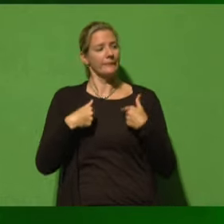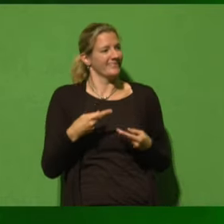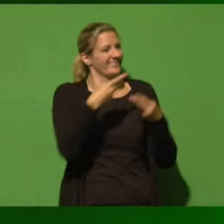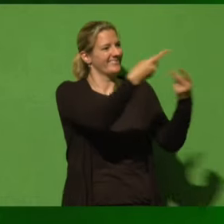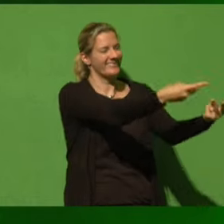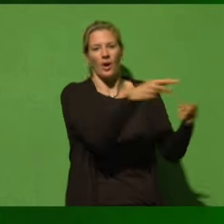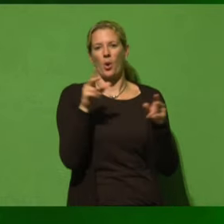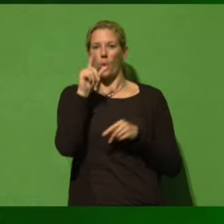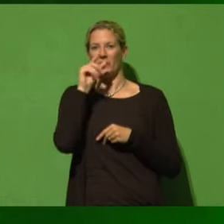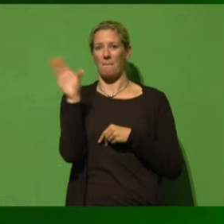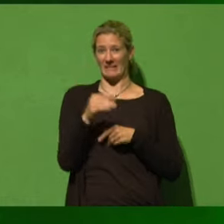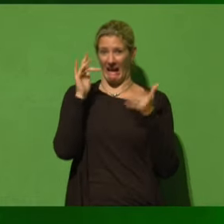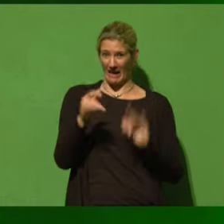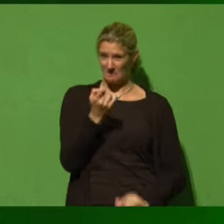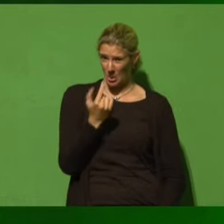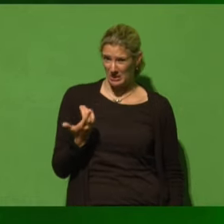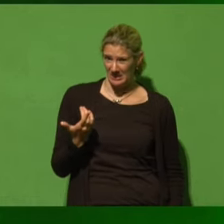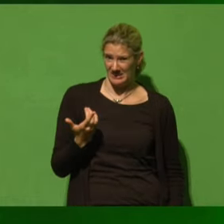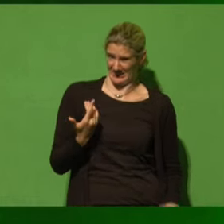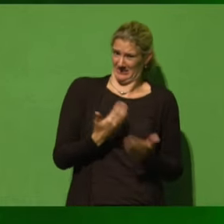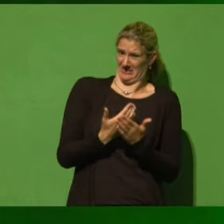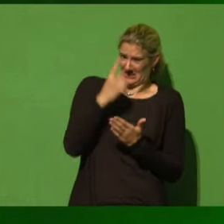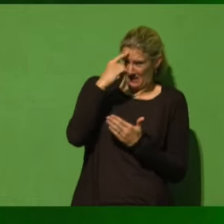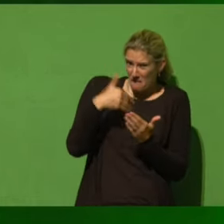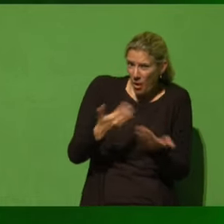das irgendeinen Sinn? Brauchen wir das? Will das jemand?